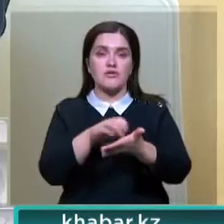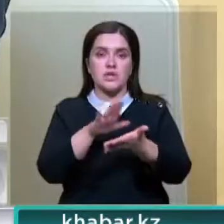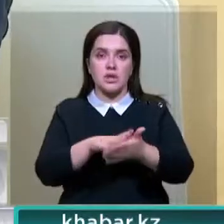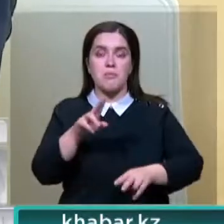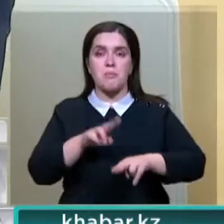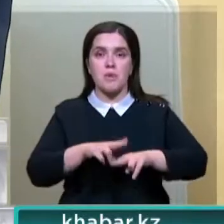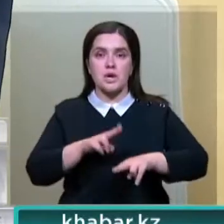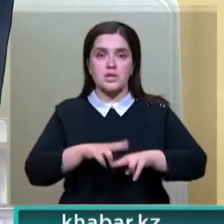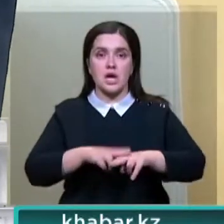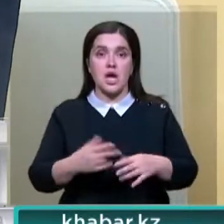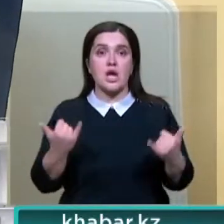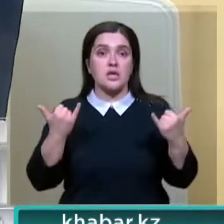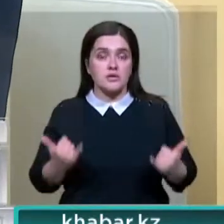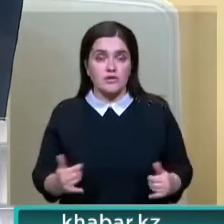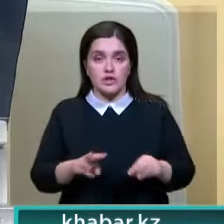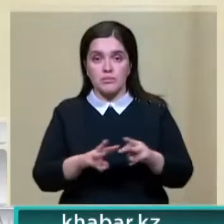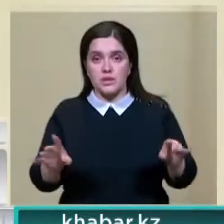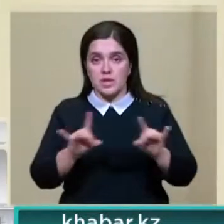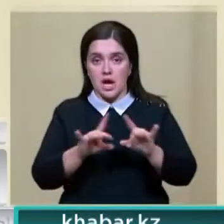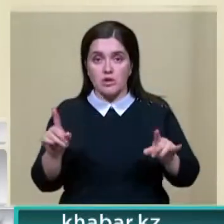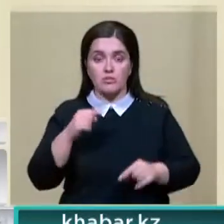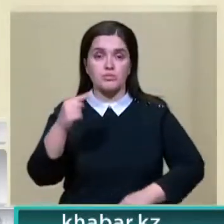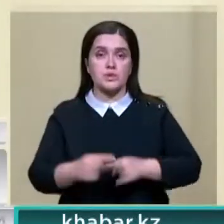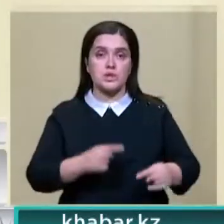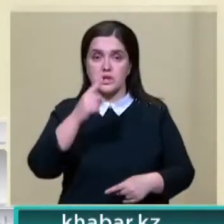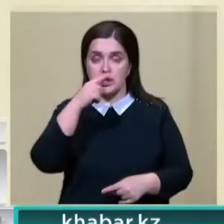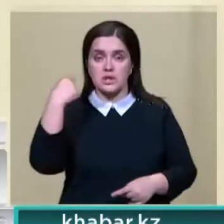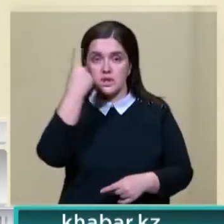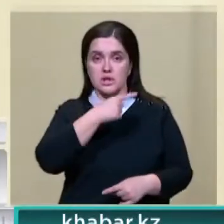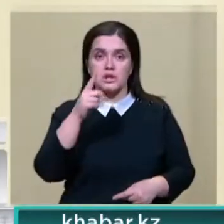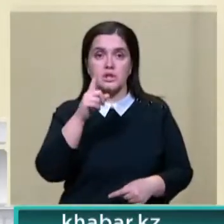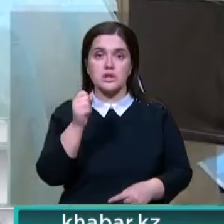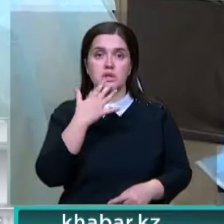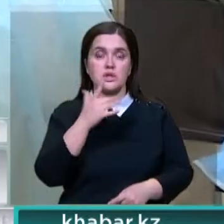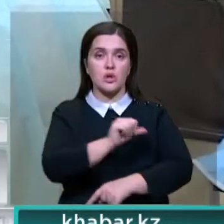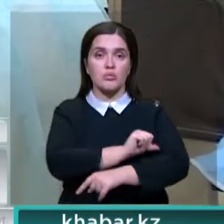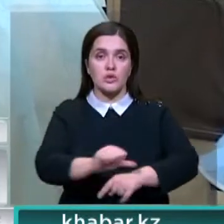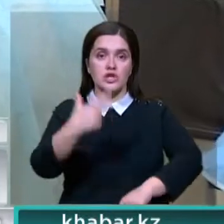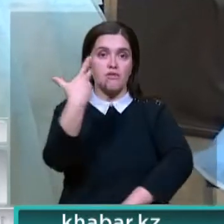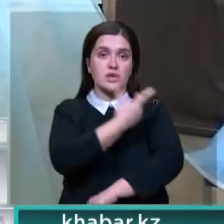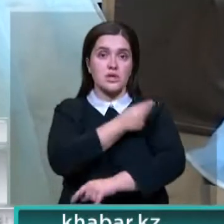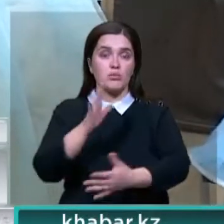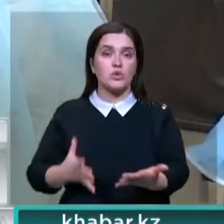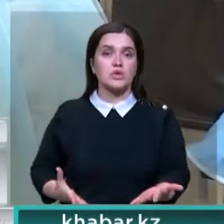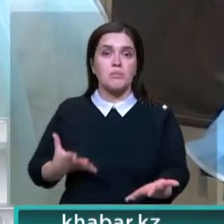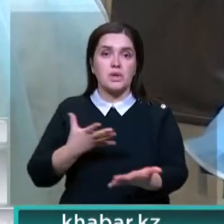также внесены в паспорта вакцинации. Сегодня же министр рассказал о том, что со следующего года за зарубежные вакцины придется платить.